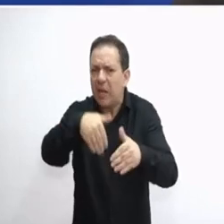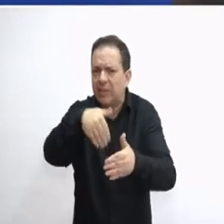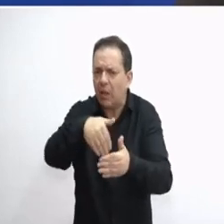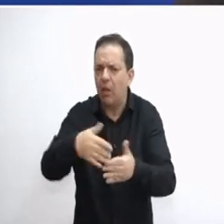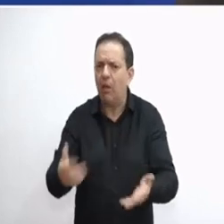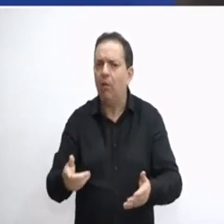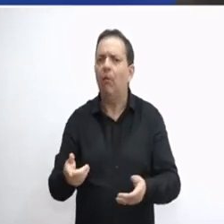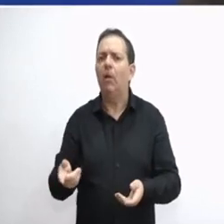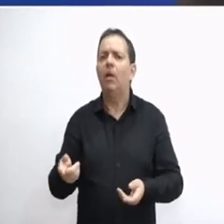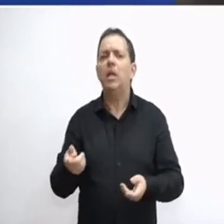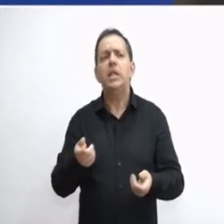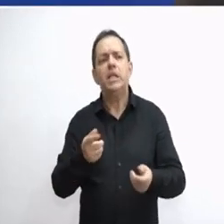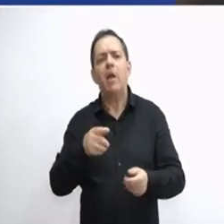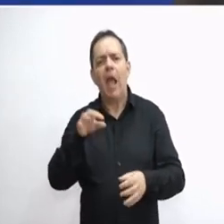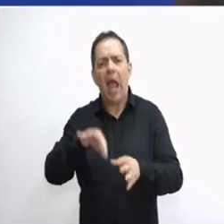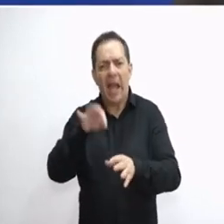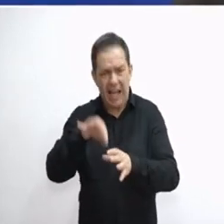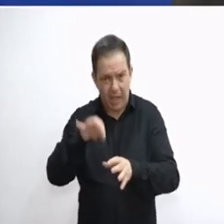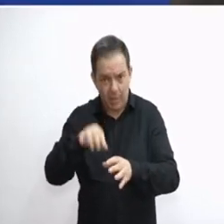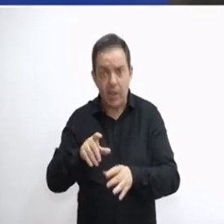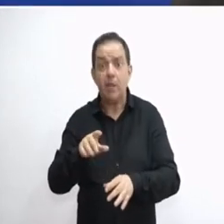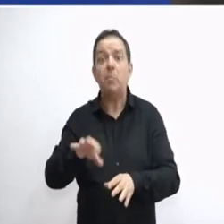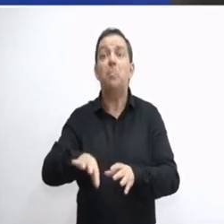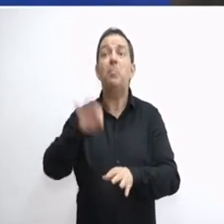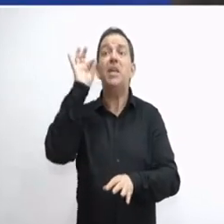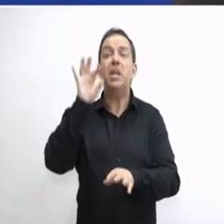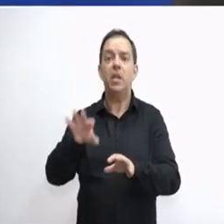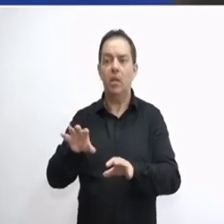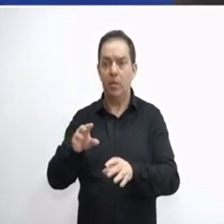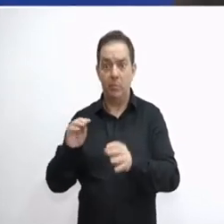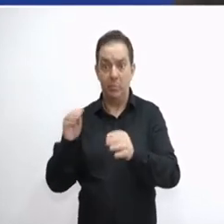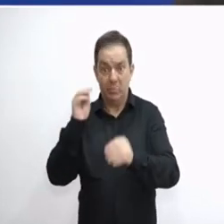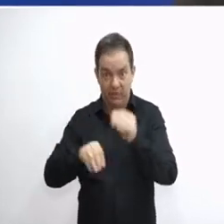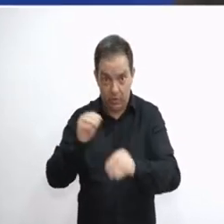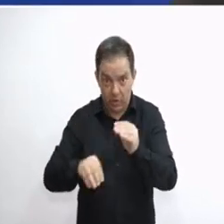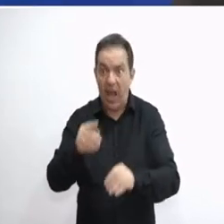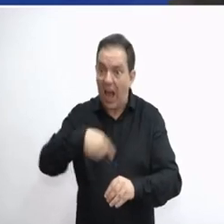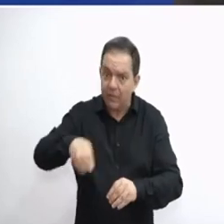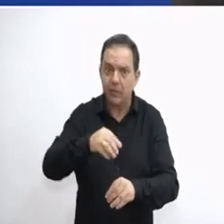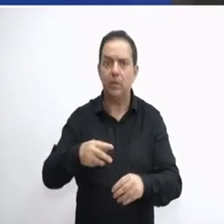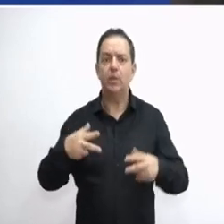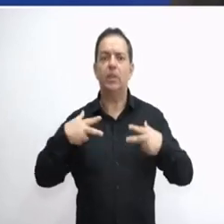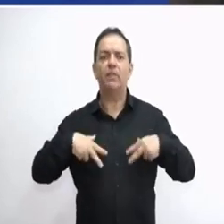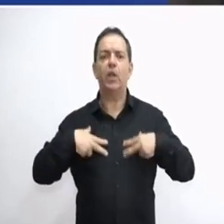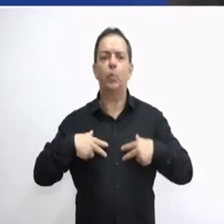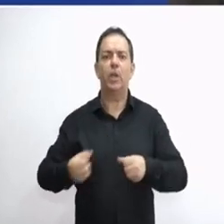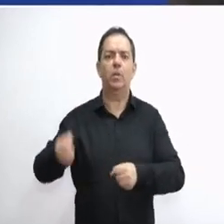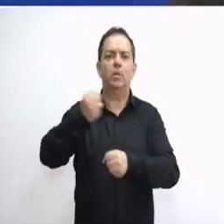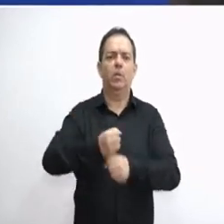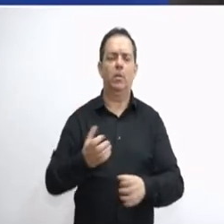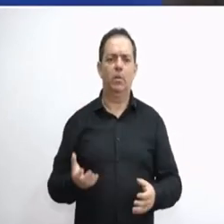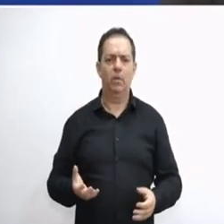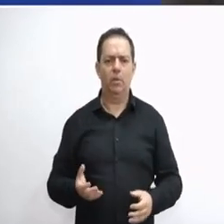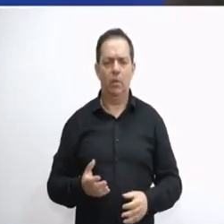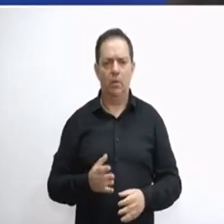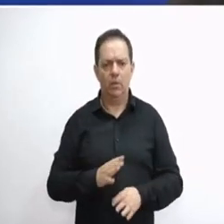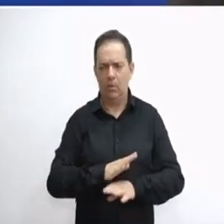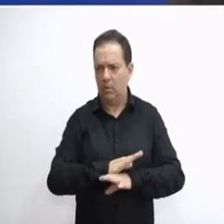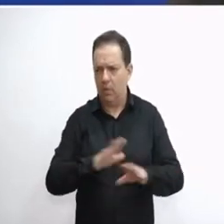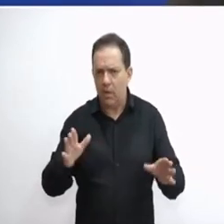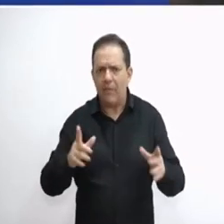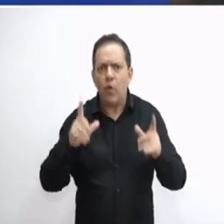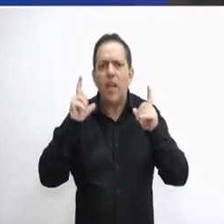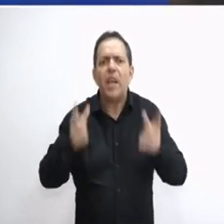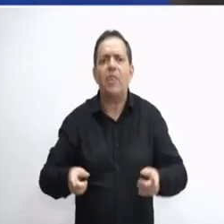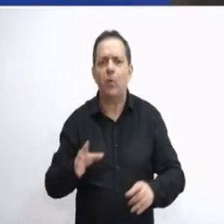διοικούν εκλεγμένους ή μη εκλεγμένοι. Αυτό πραγματικά ξεπερνάει κάθε θεσμική διαδικασία της